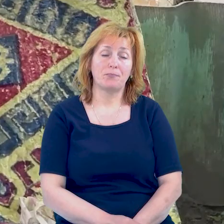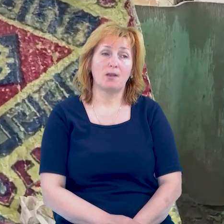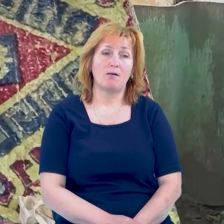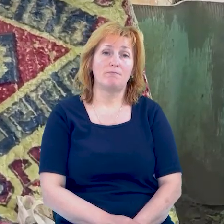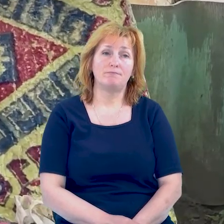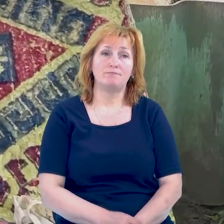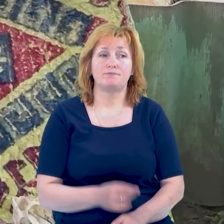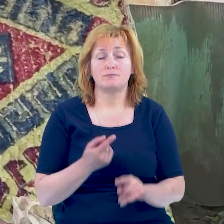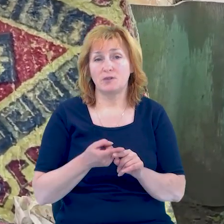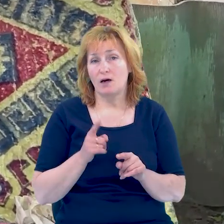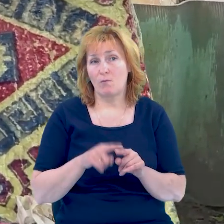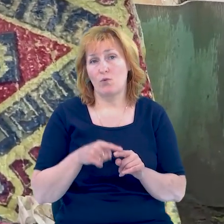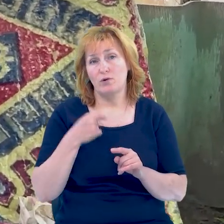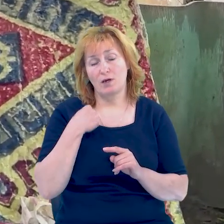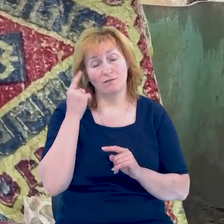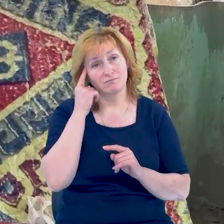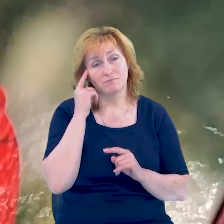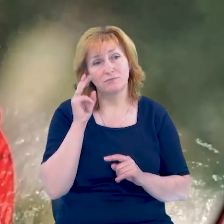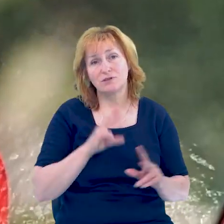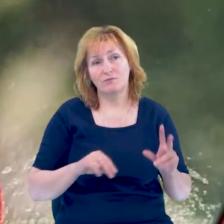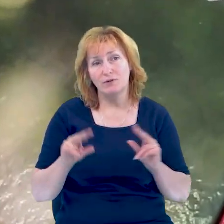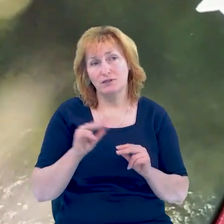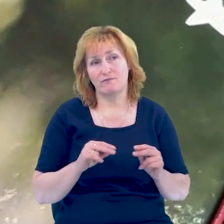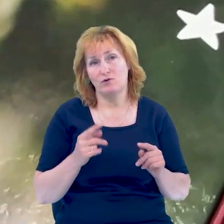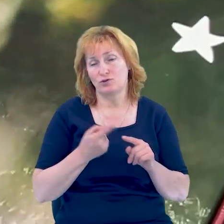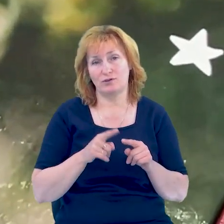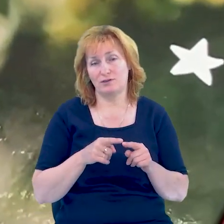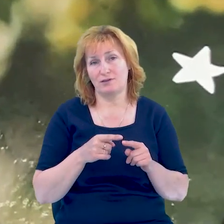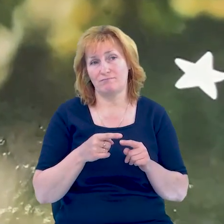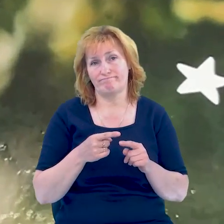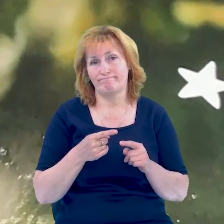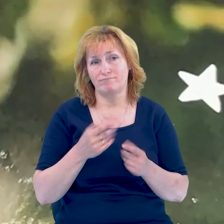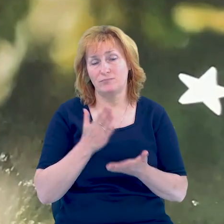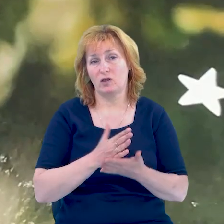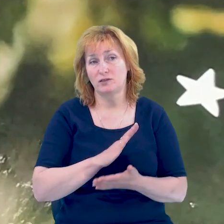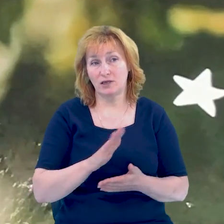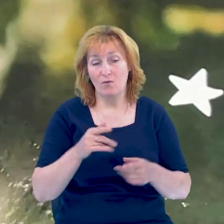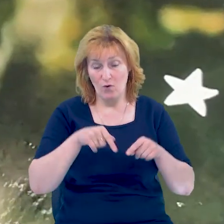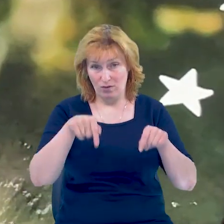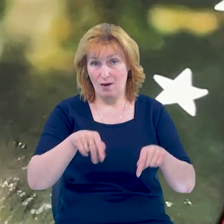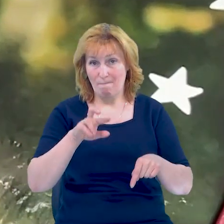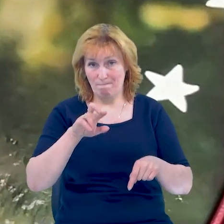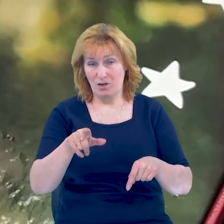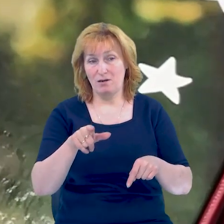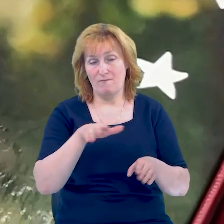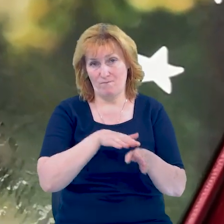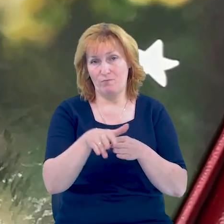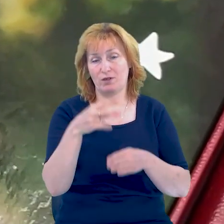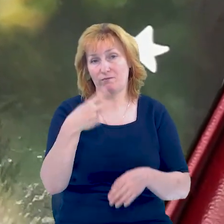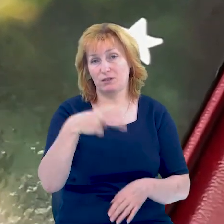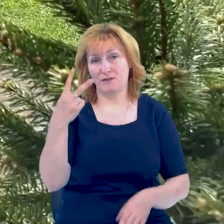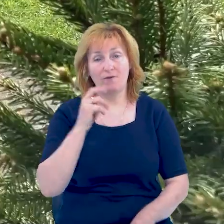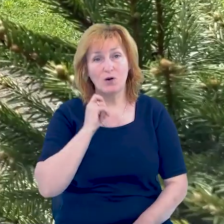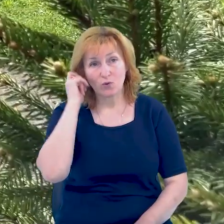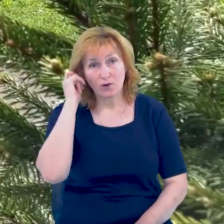Тому я досі сподіваюся, що це не сталося. 7 червня їй мало б виповнитися 22 роки.